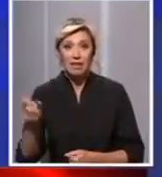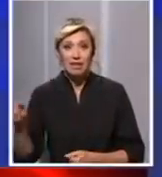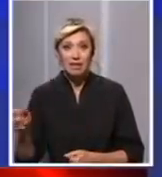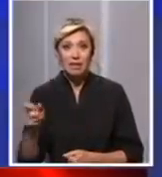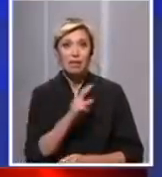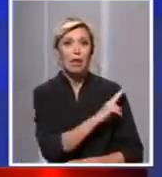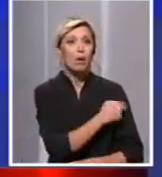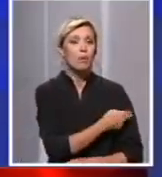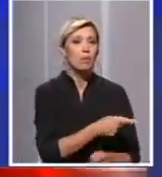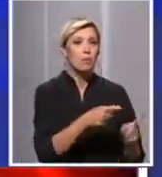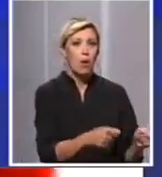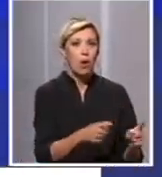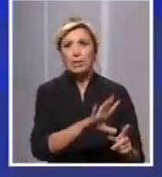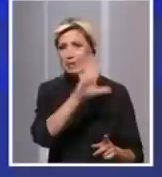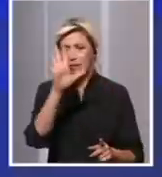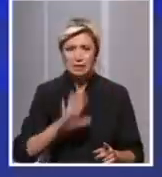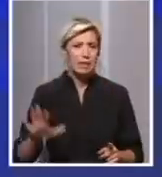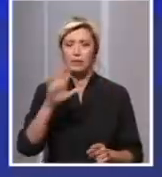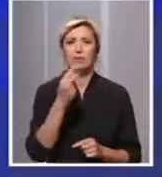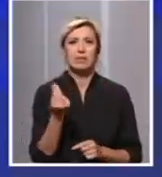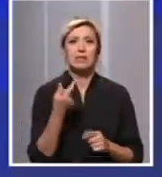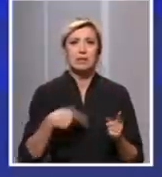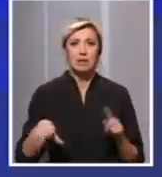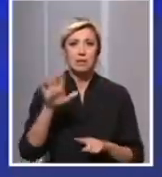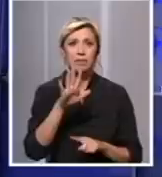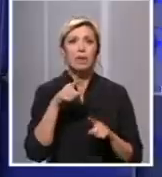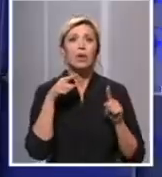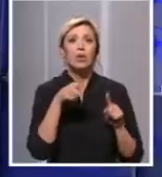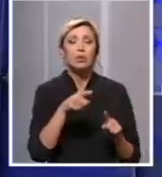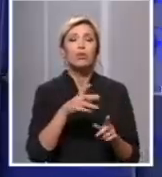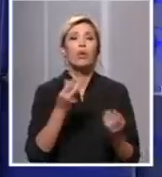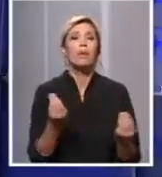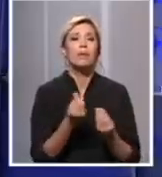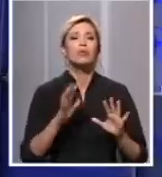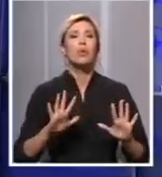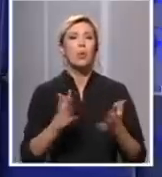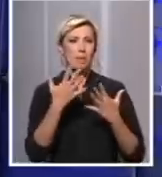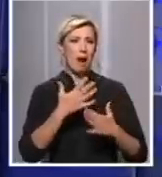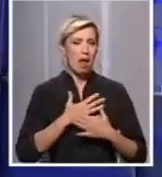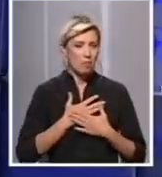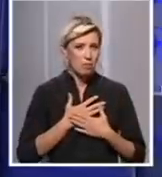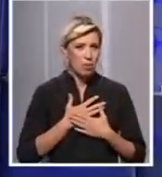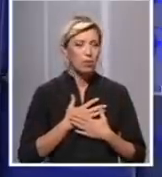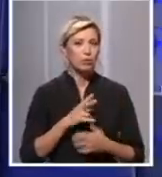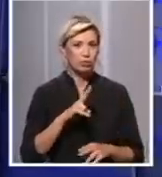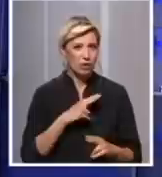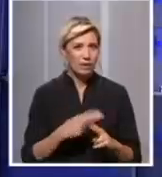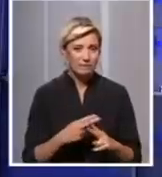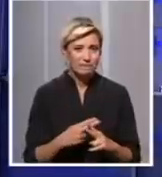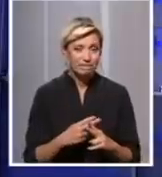bolnicama. Znači to su sve osobe koje uglavnom imaju zapalenje pluća. Tako da,